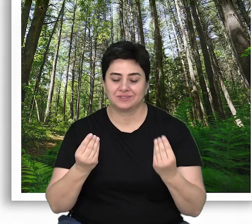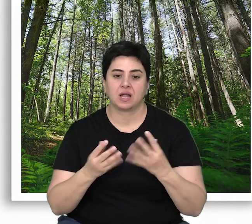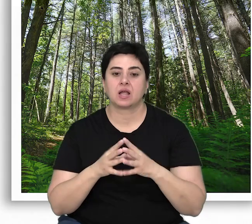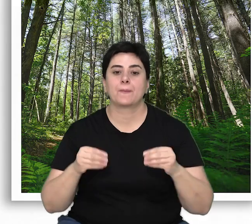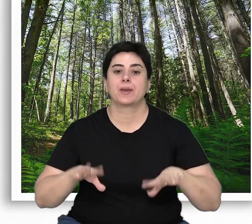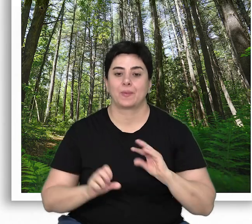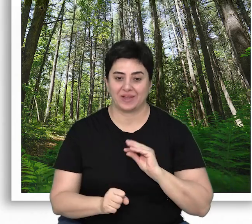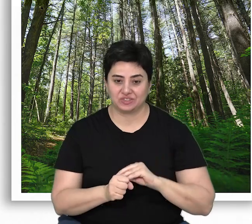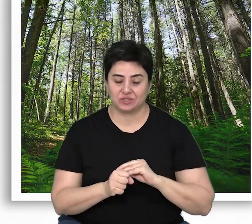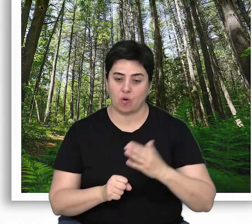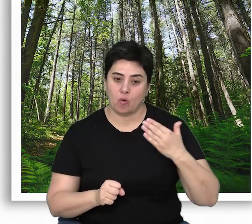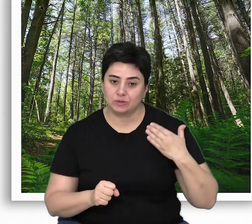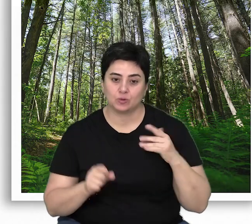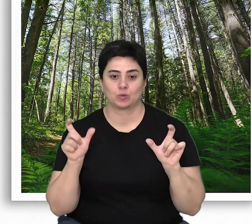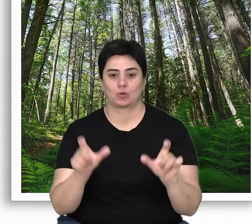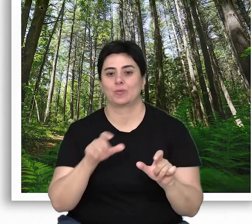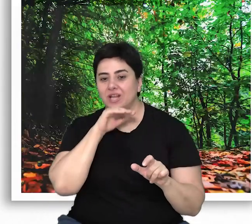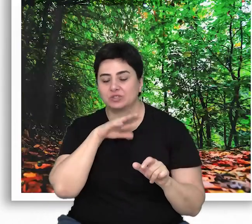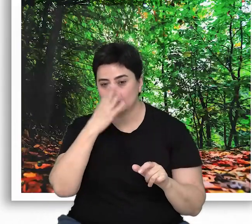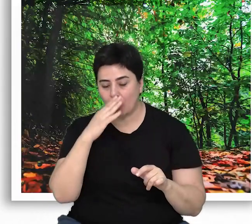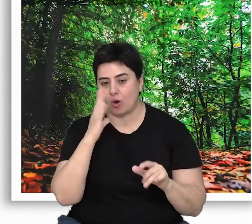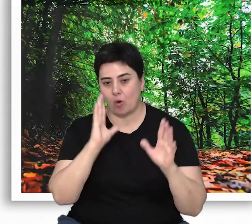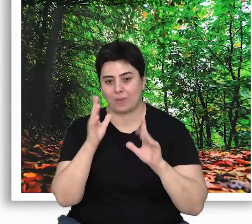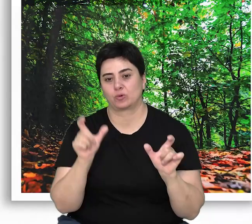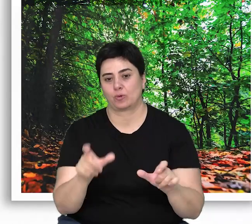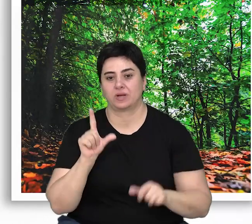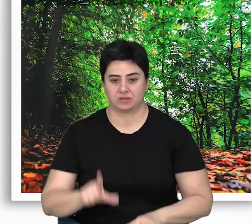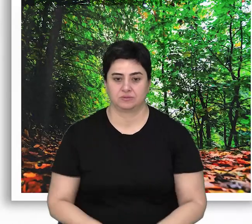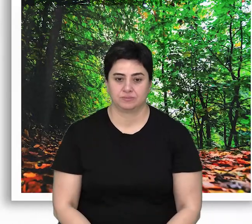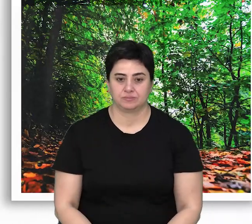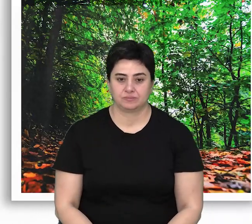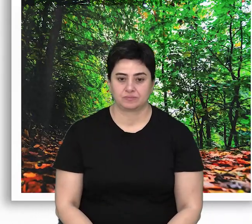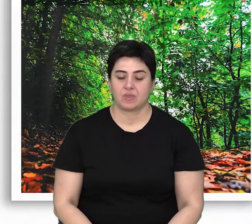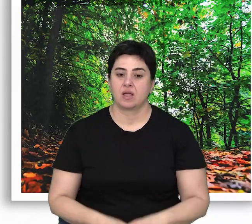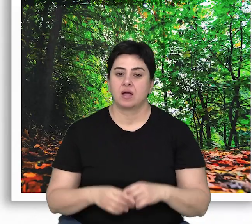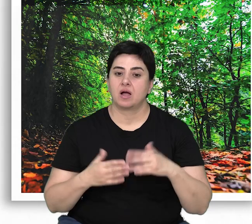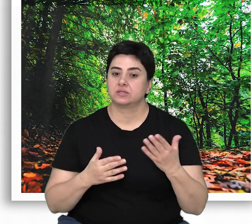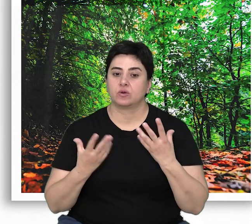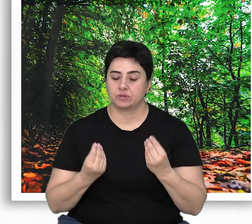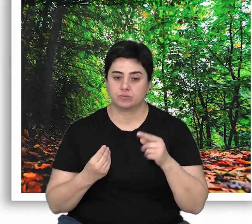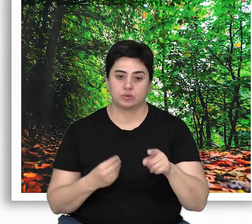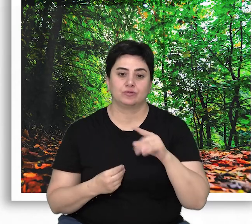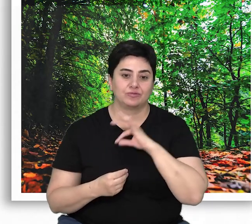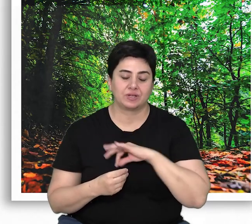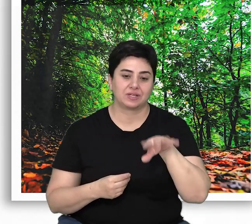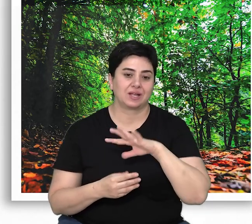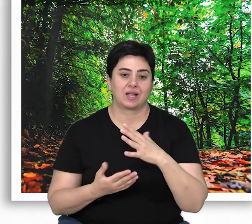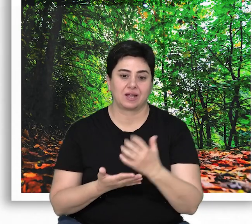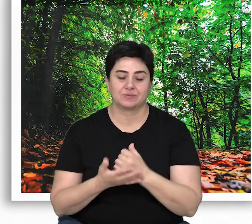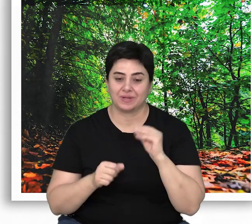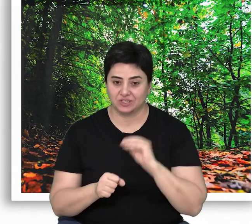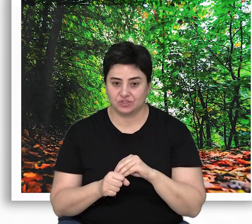yararlarını kaybetmemek için öncelikle doğal yaşlı ormanların korunması gerekmektedir. Aksi durumda bu yararların